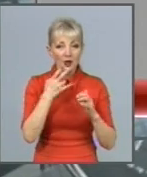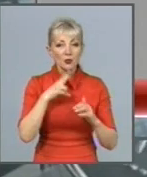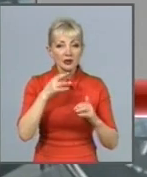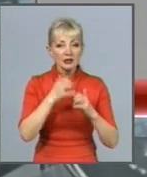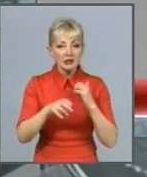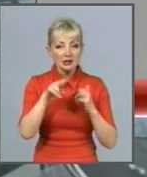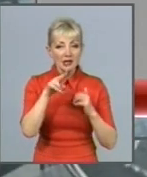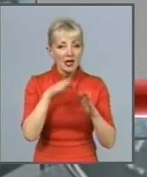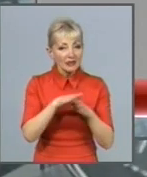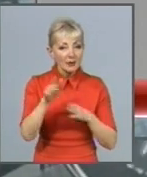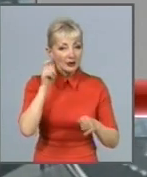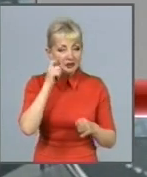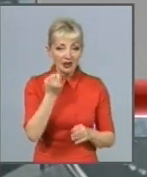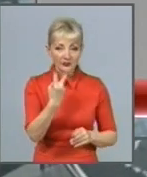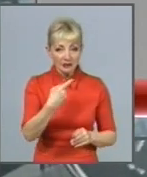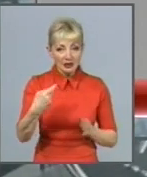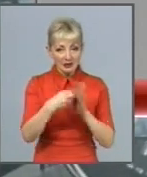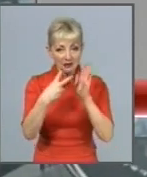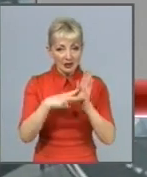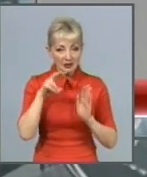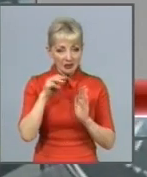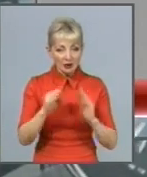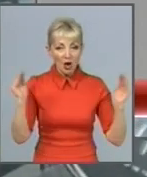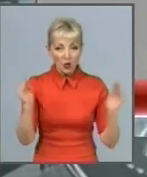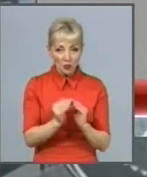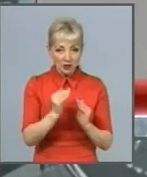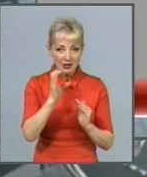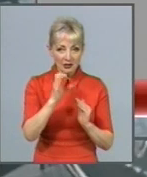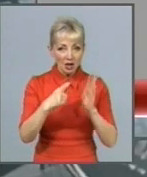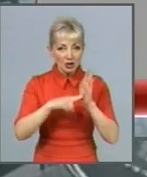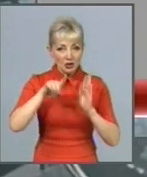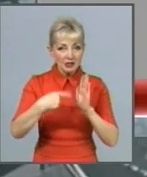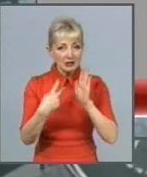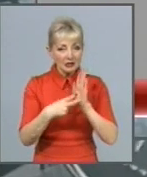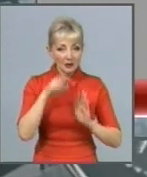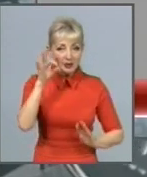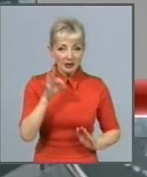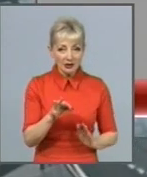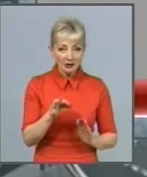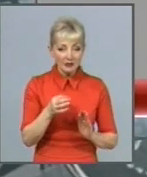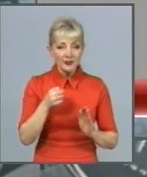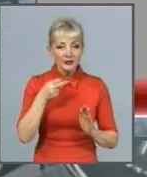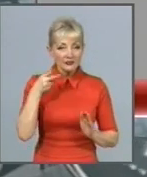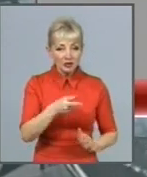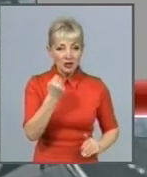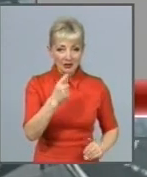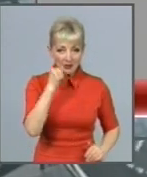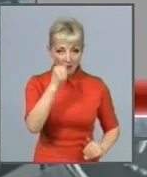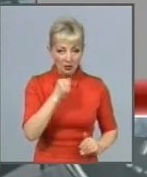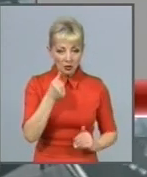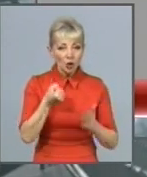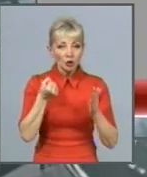-17 років зменшилась 6,7% в 2011 році до 5